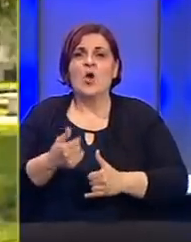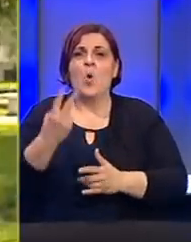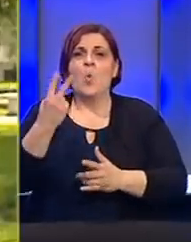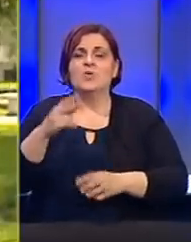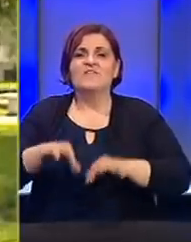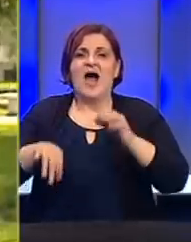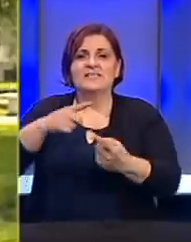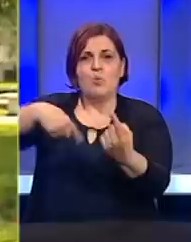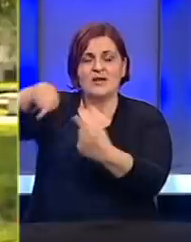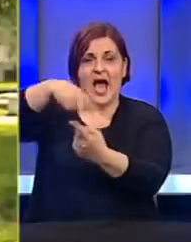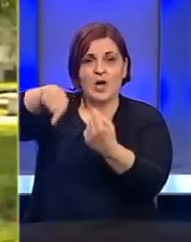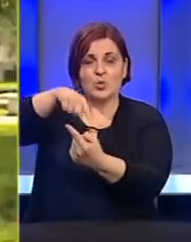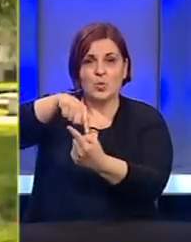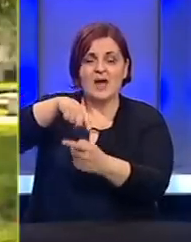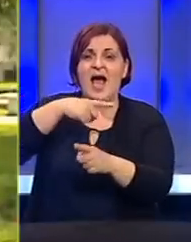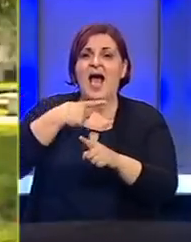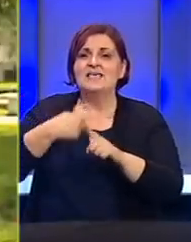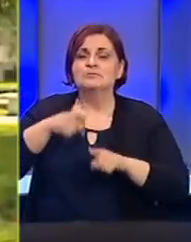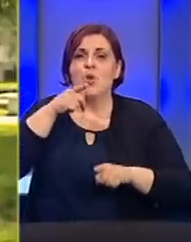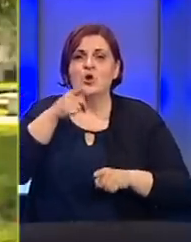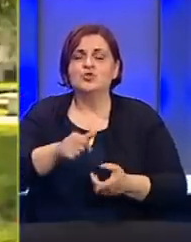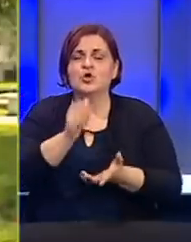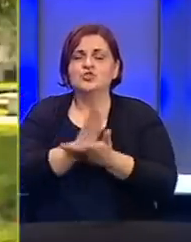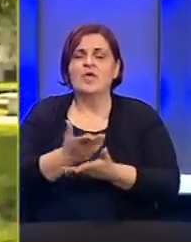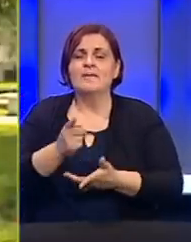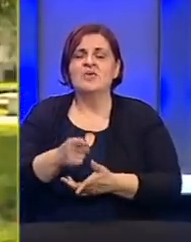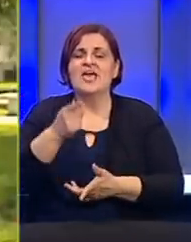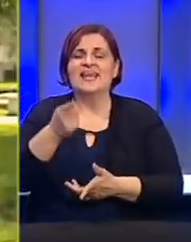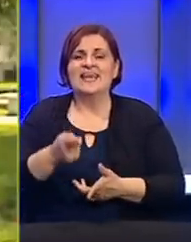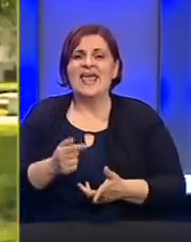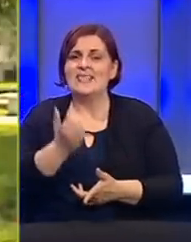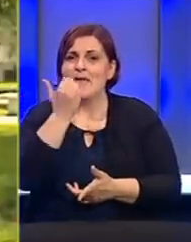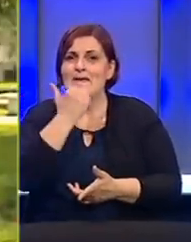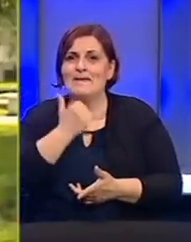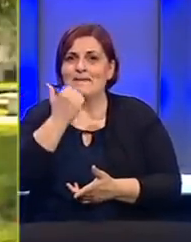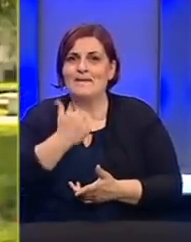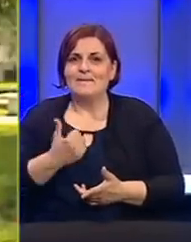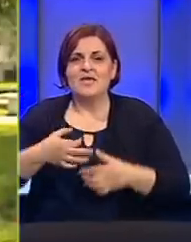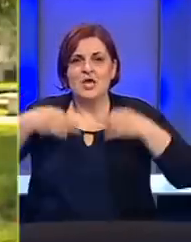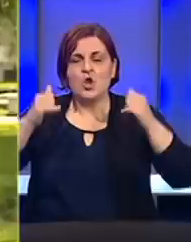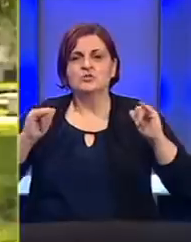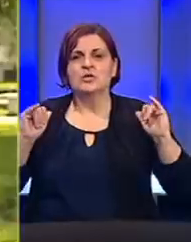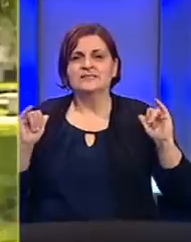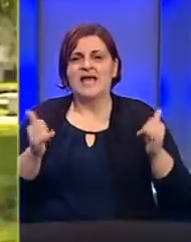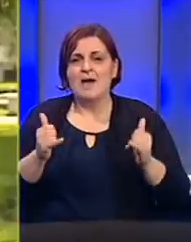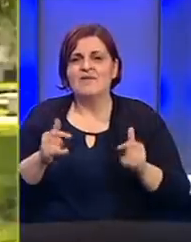izborna kruga zbog toga što je bio prisutan na jednoj privatnoj rođendanskoj žurci u Sarajevu